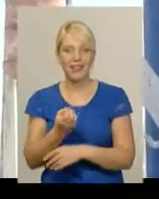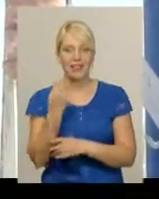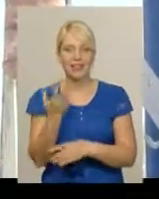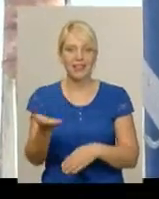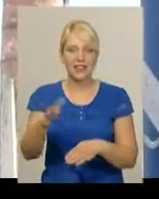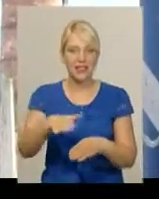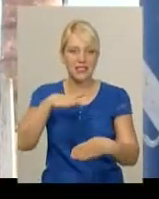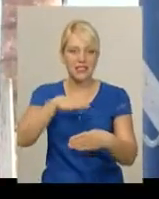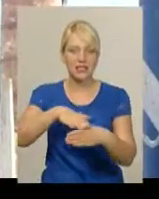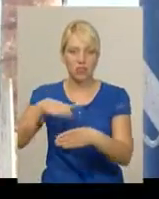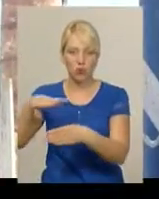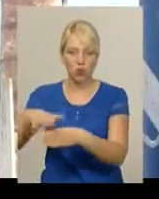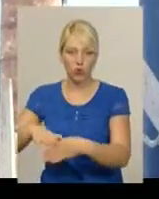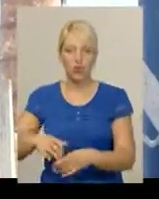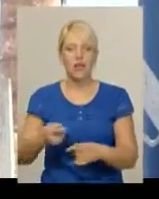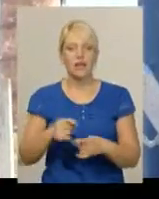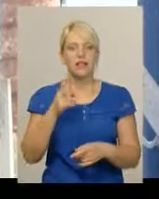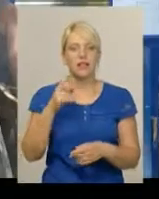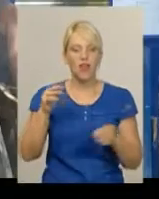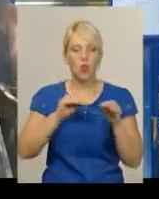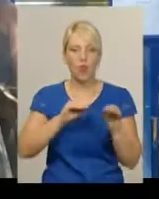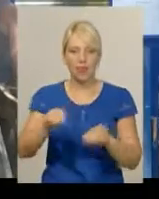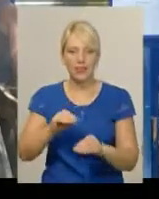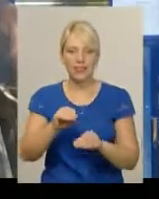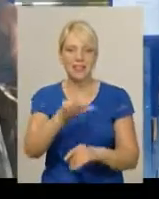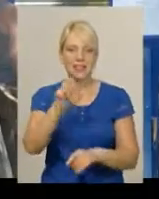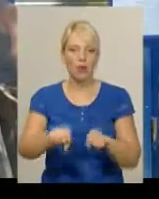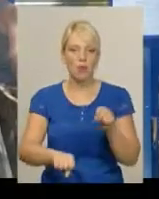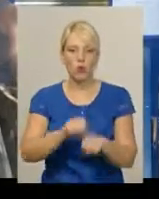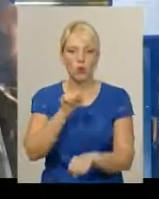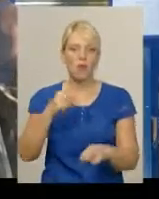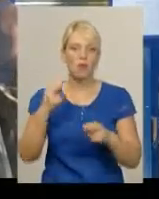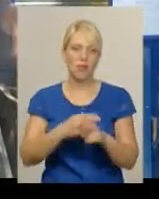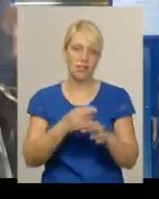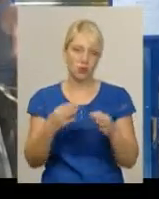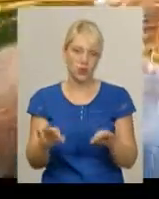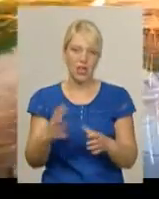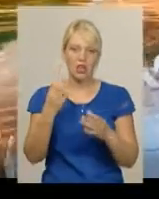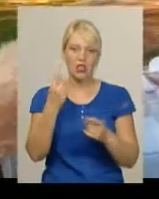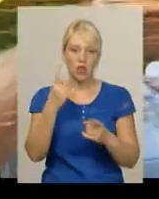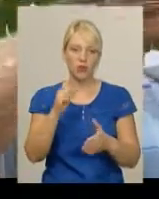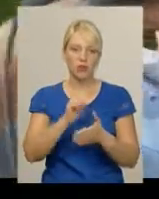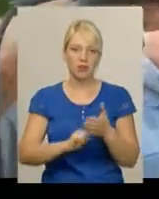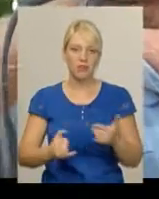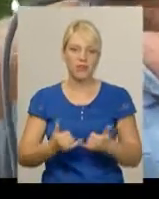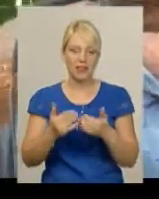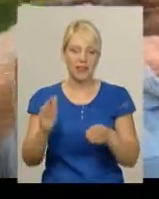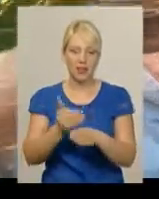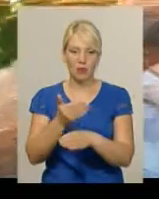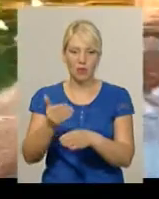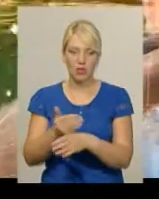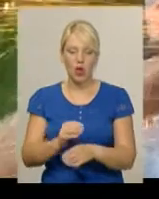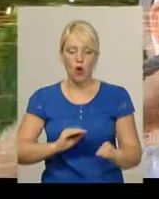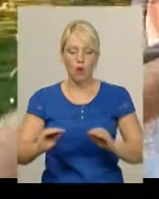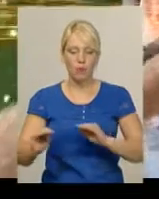встановлених, на думку фахівців управління торгівлі, з порушеннями, без дозволів. Ще один привід для демонтажу – облаштування на дорозі поруч з